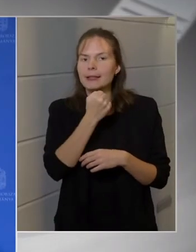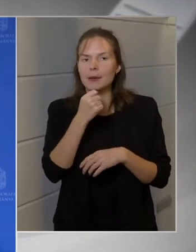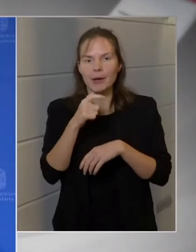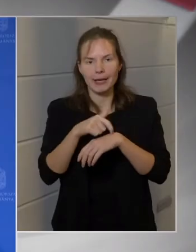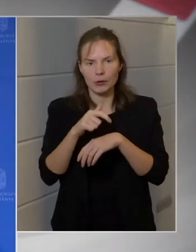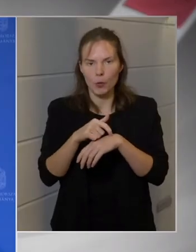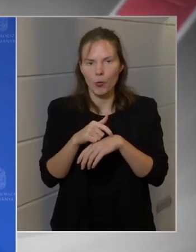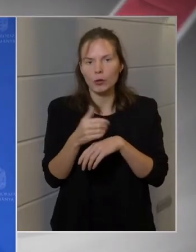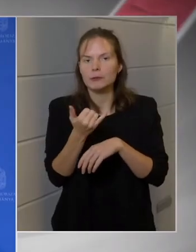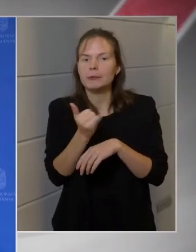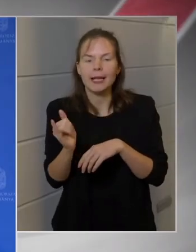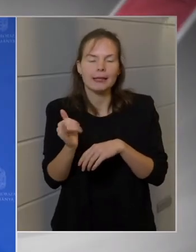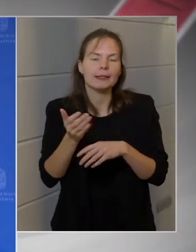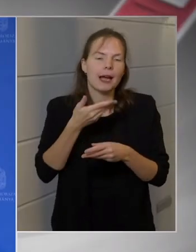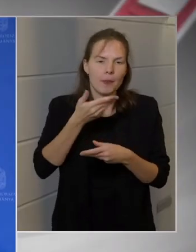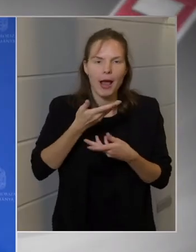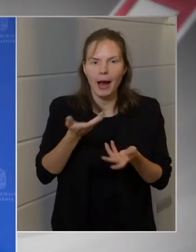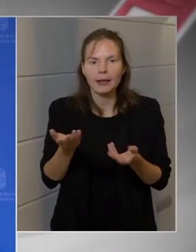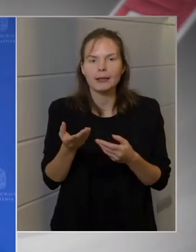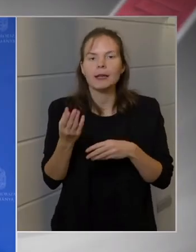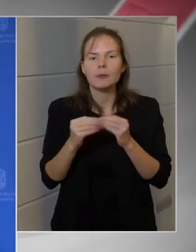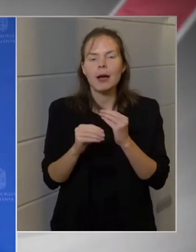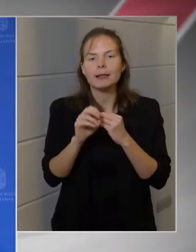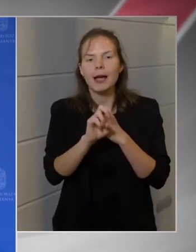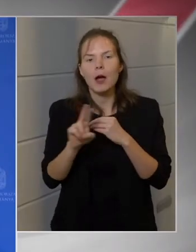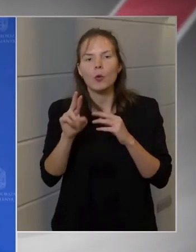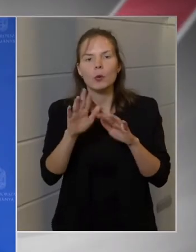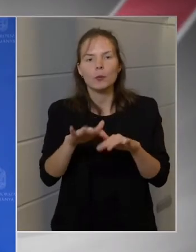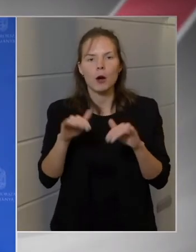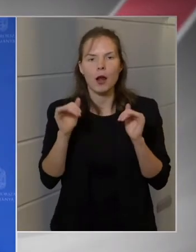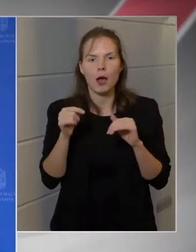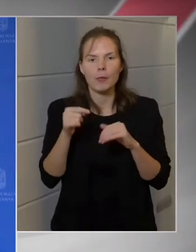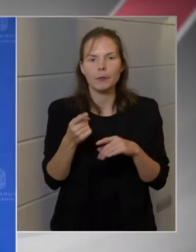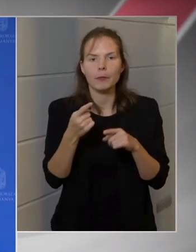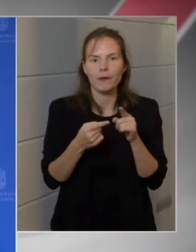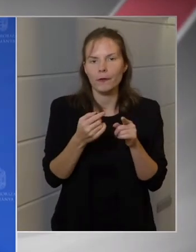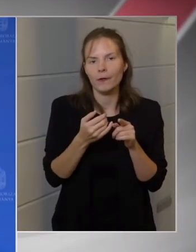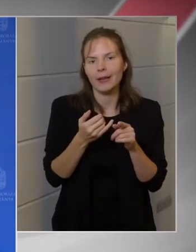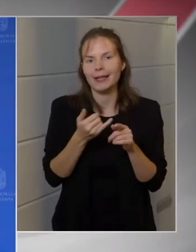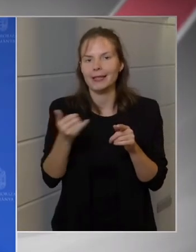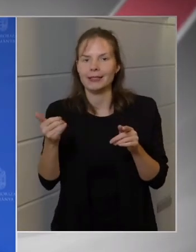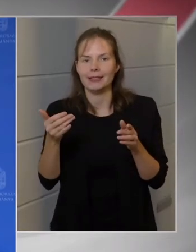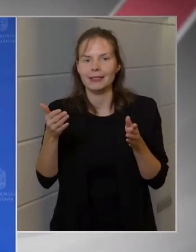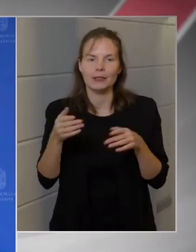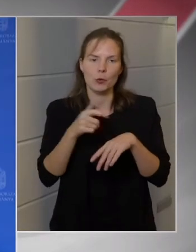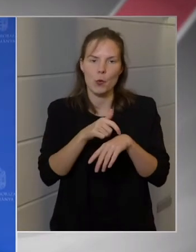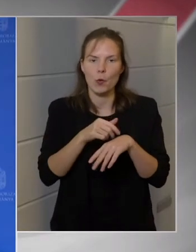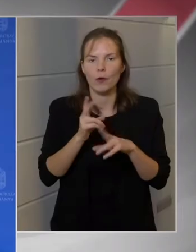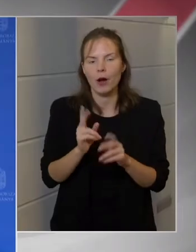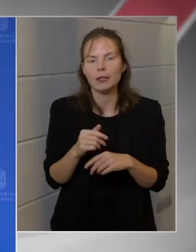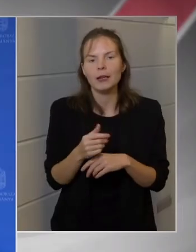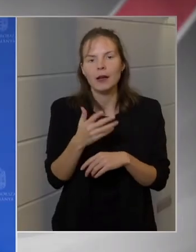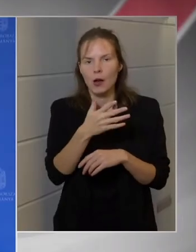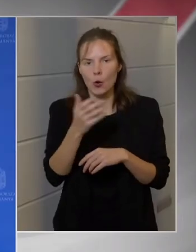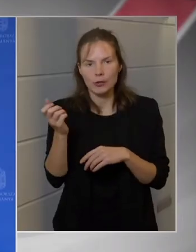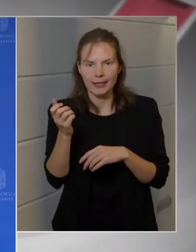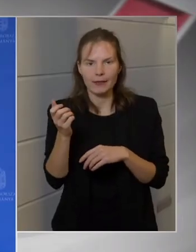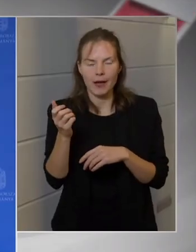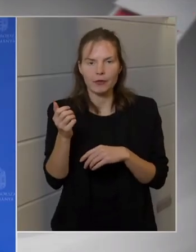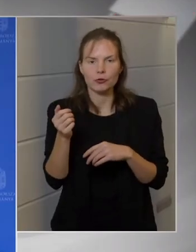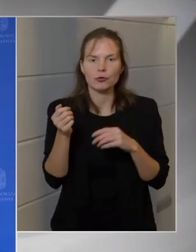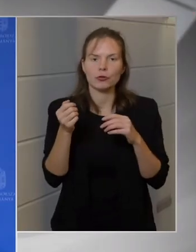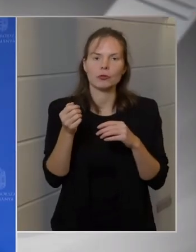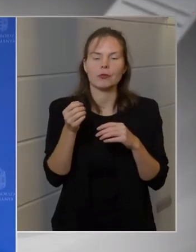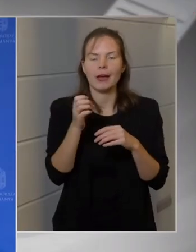időpontok mindenki azért emlegeti, mert az Európai Parlamentben fél idő van, az ötéves Európai Parlamenti